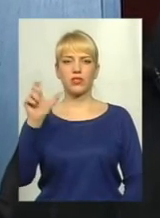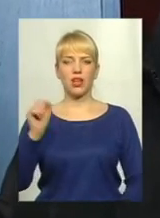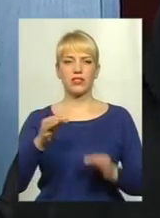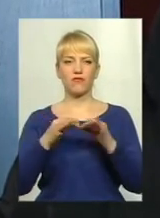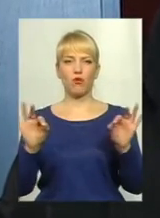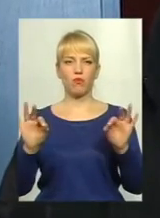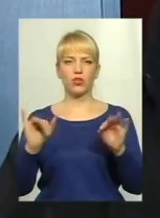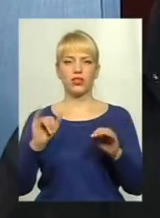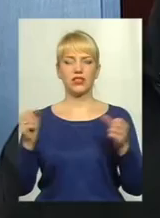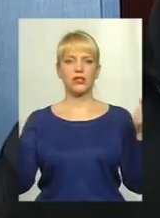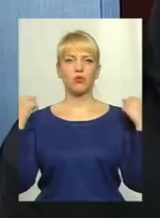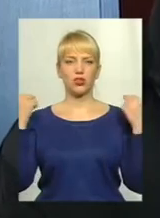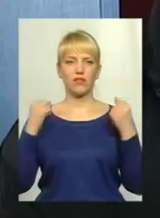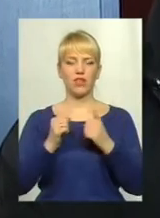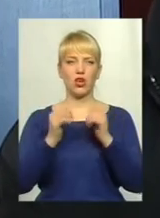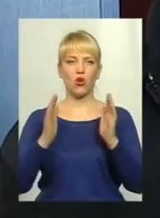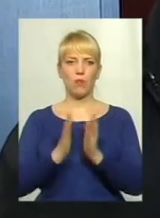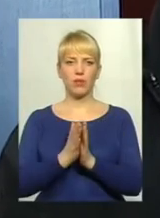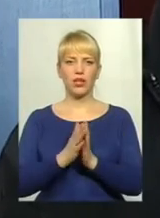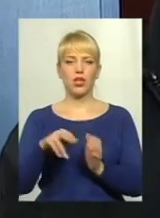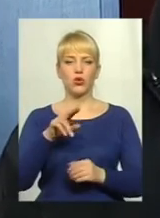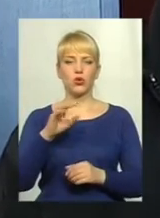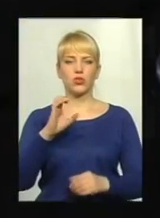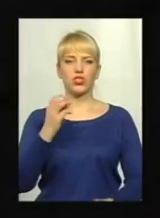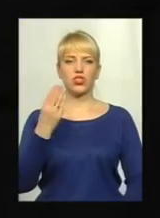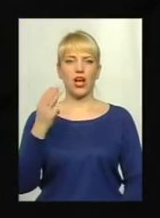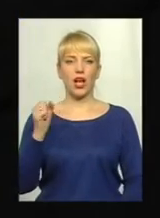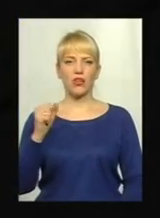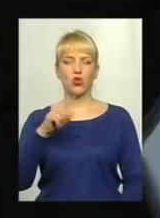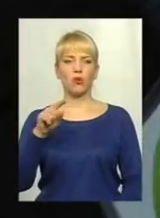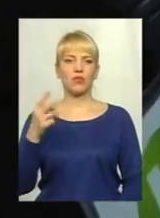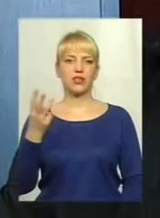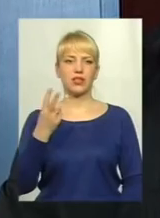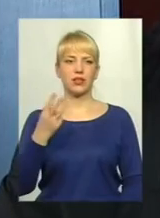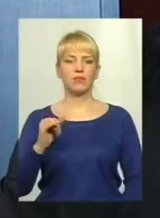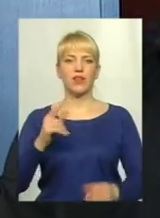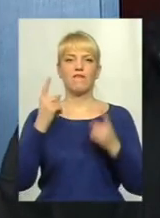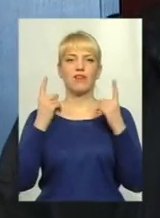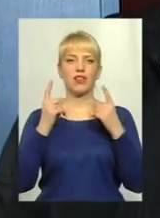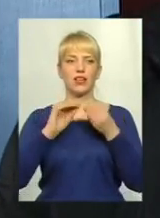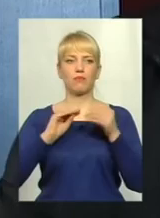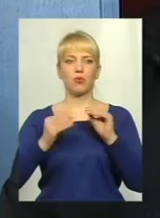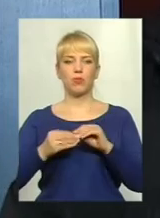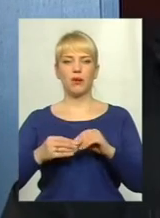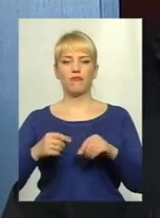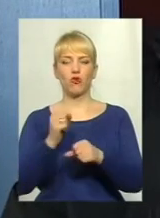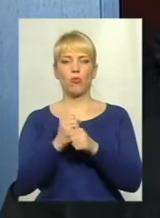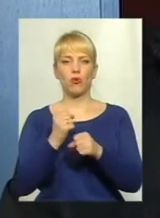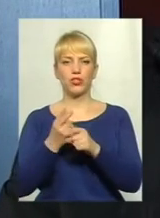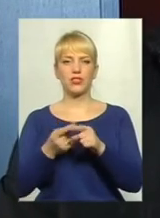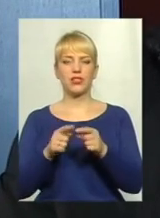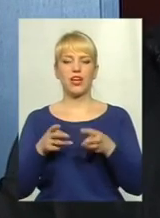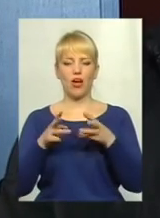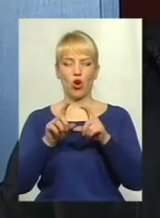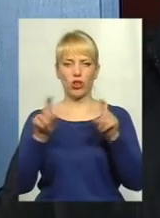та спортивний комплекс ДЮСШ номер три. Великих проблем в роботі з цією котельнею